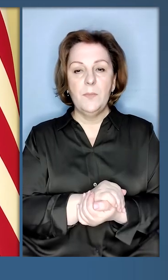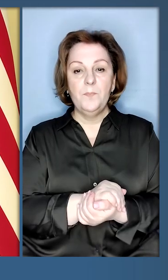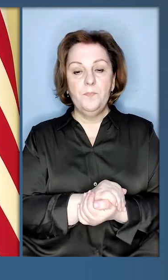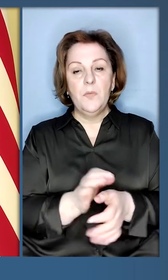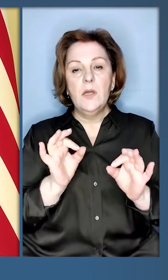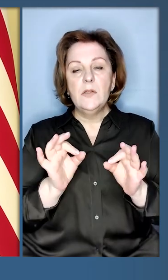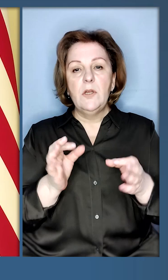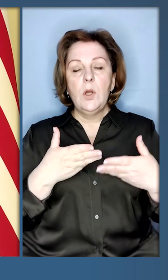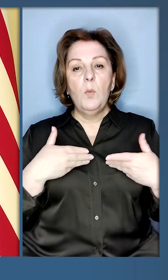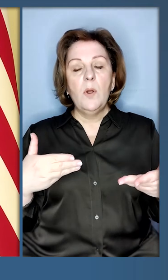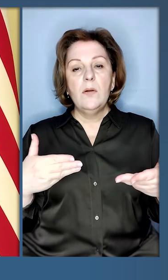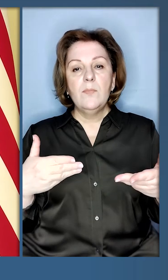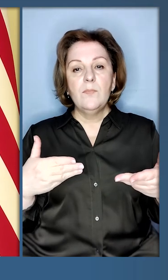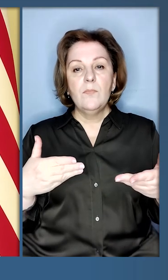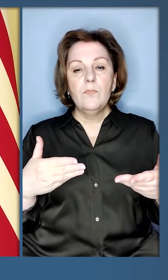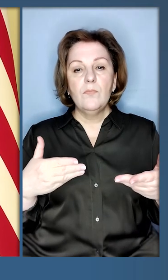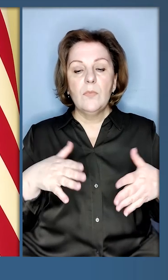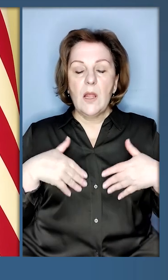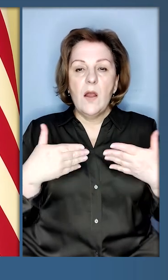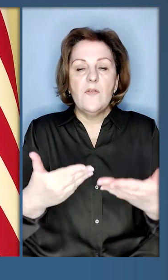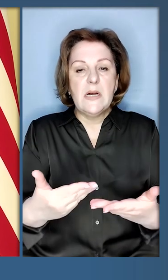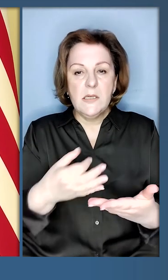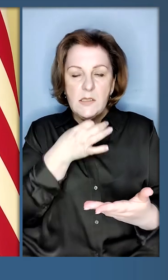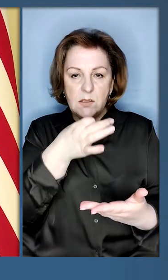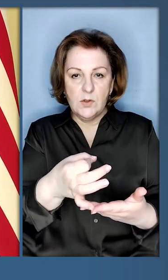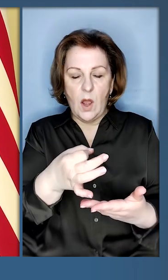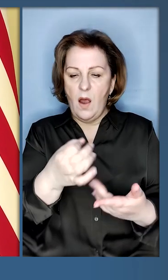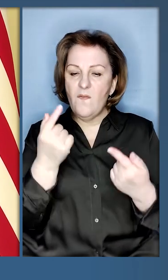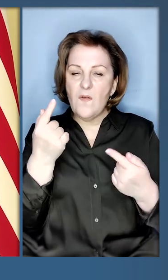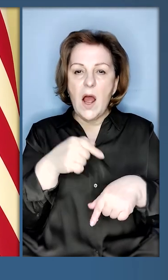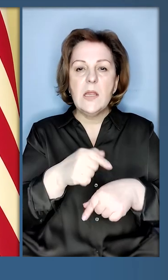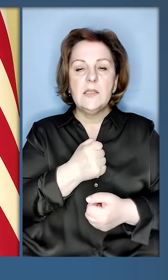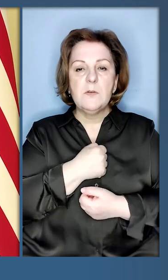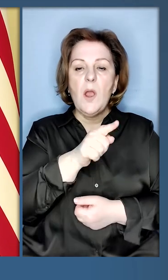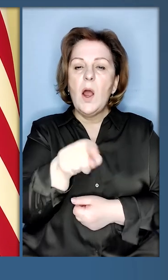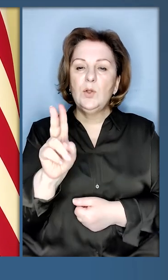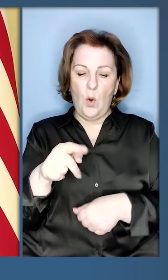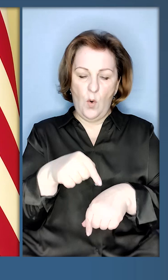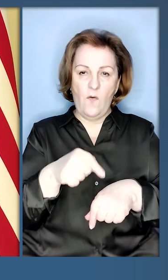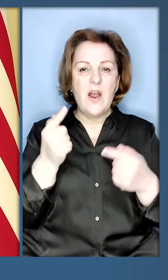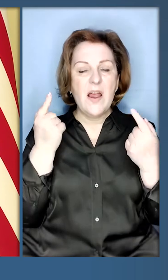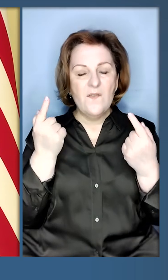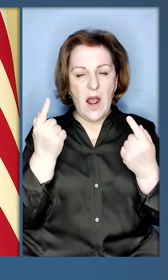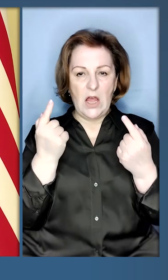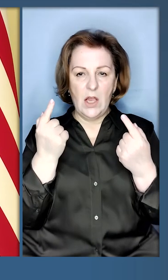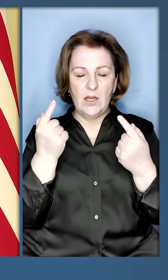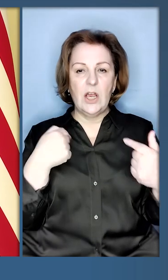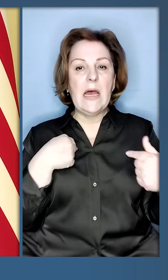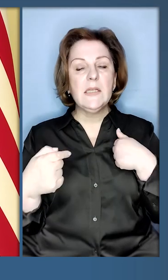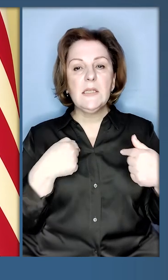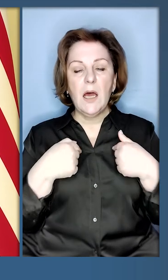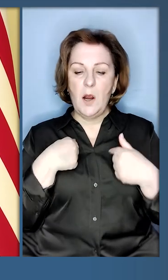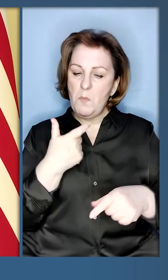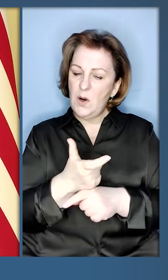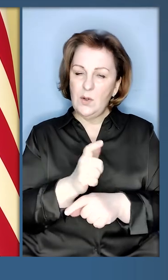Звичайно, ми висловлюємо вилучезні співчуття тим, хто зазнав вилучезних страждань.